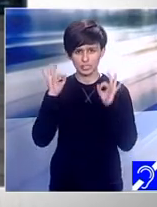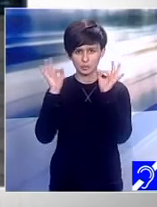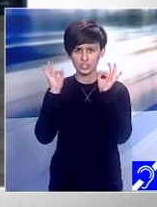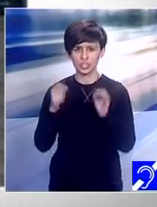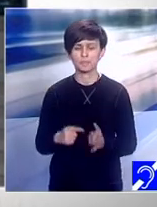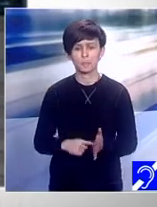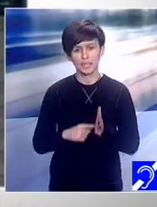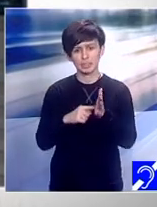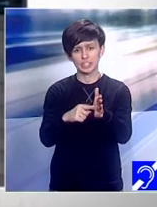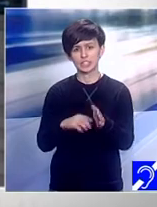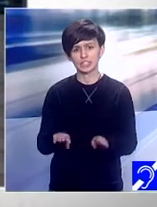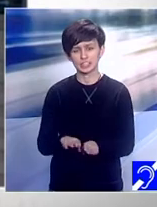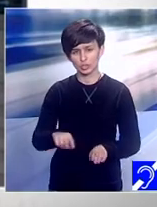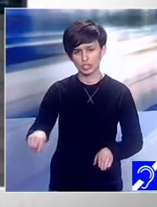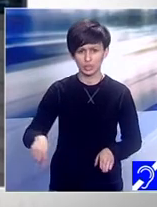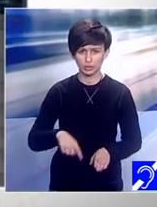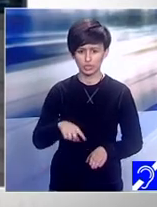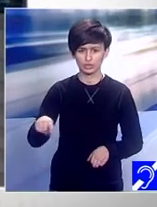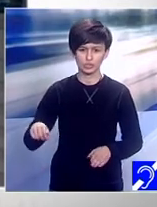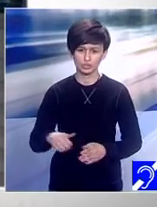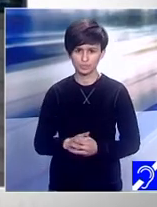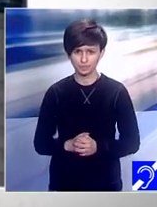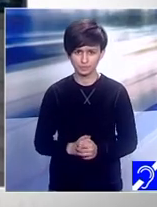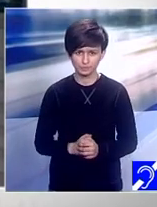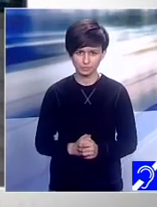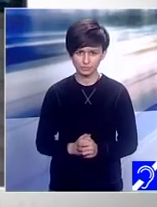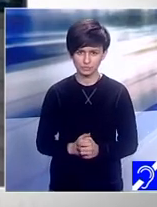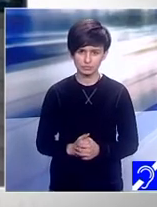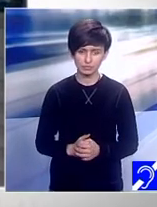Cristia, după care revenim în platou Fără Prejdecăți, continuă la TVR.